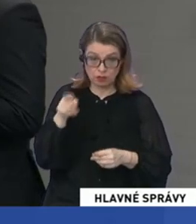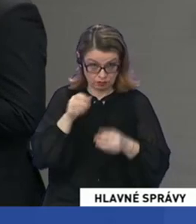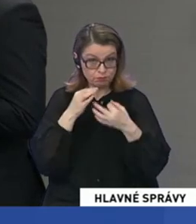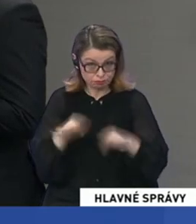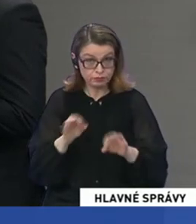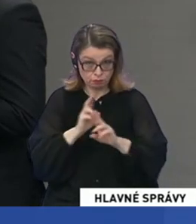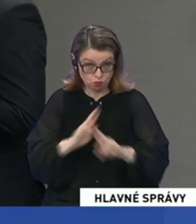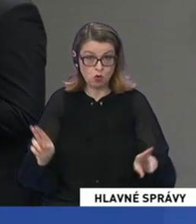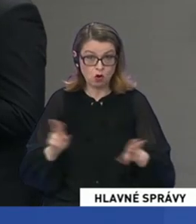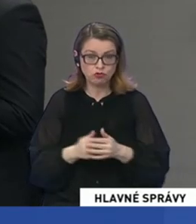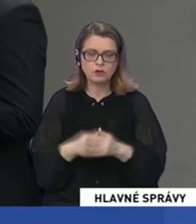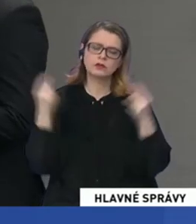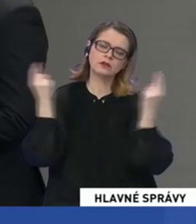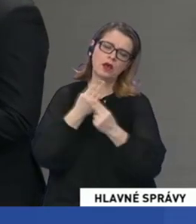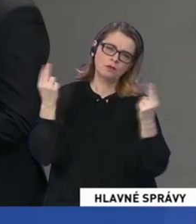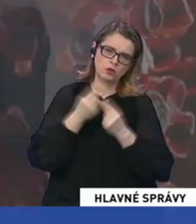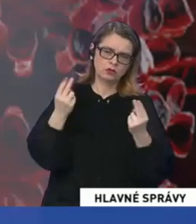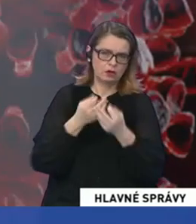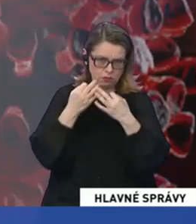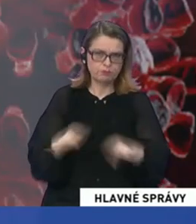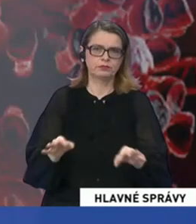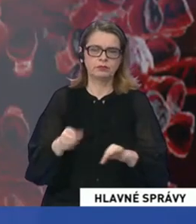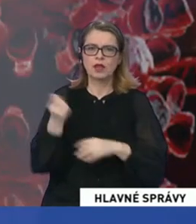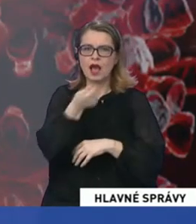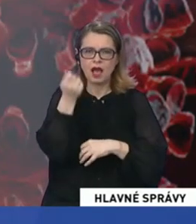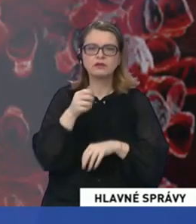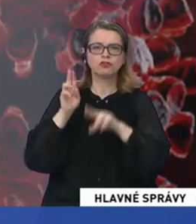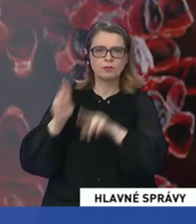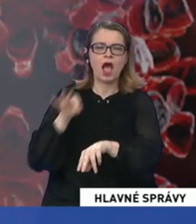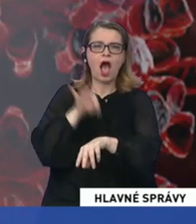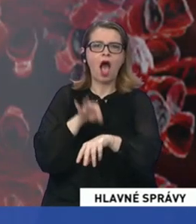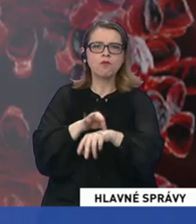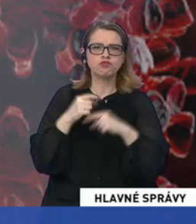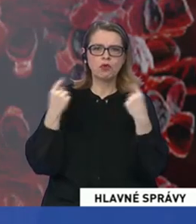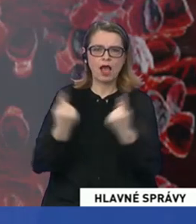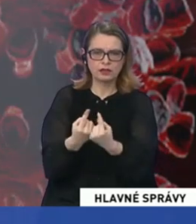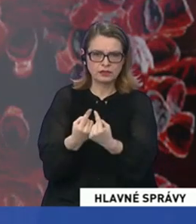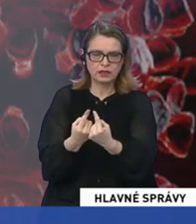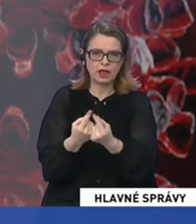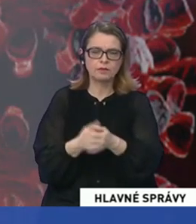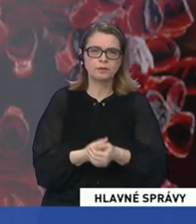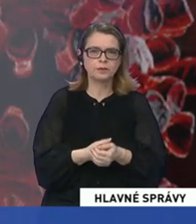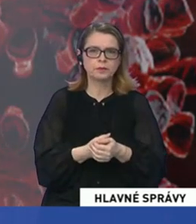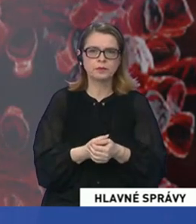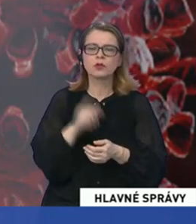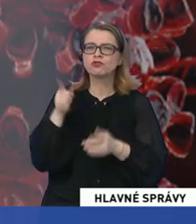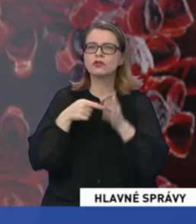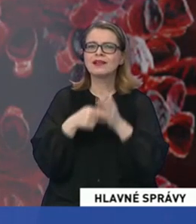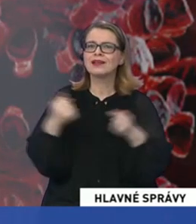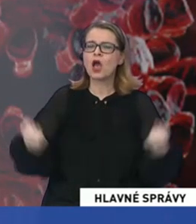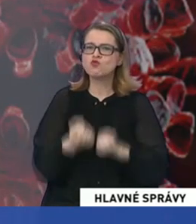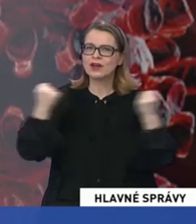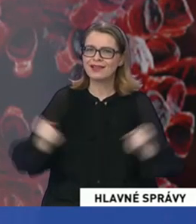to vyškolení? Samozrejme. Hasičské záchranie zbor disponuje ambulanciami hasičského záchranného zboru v oblasti urgentná